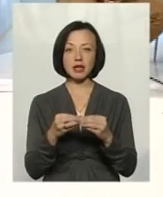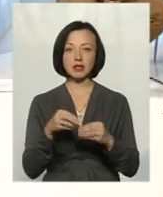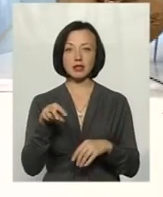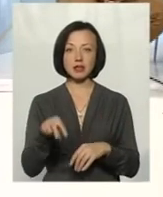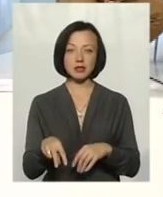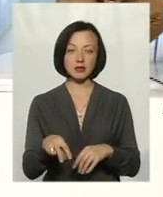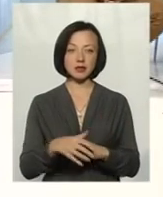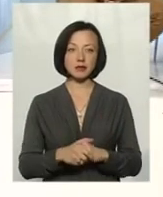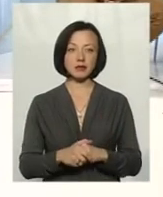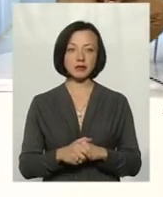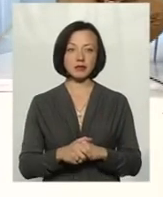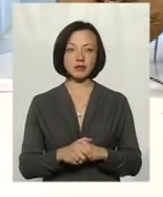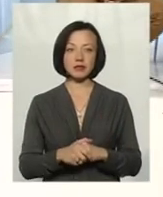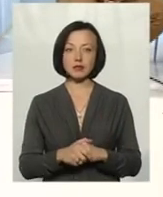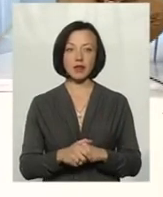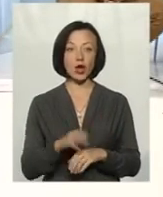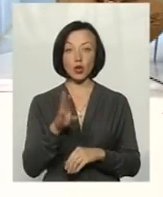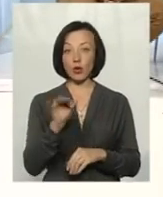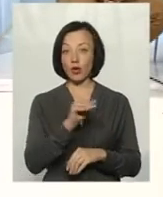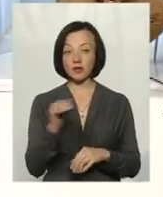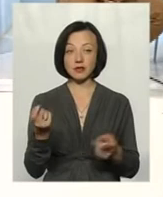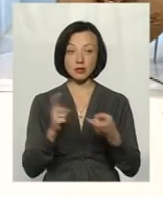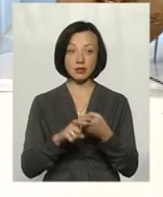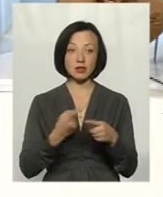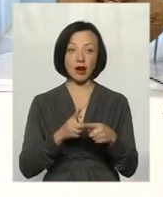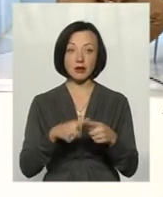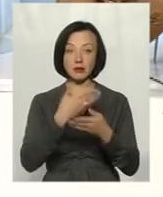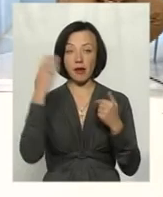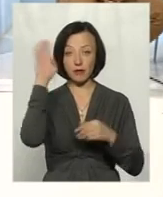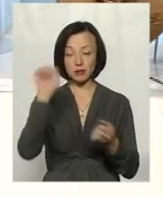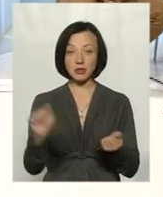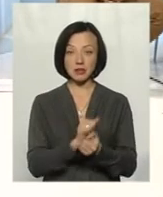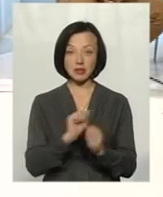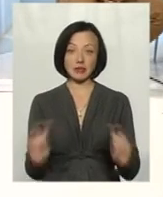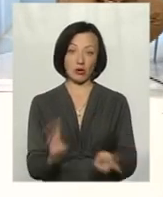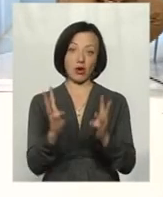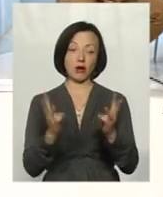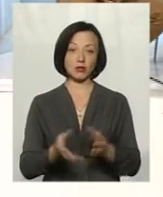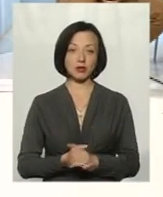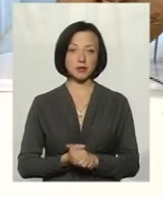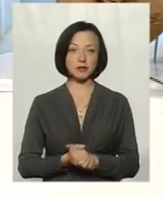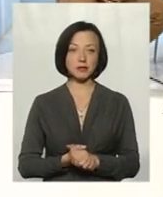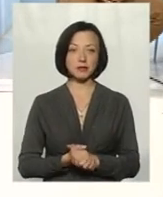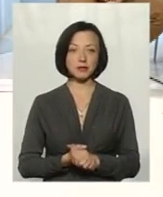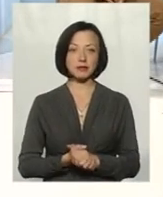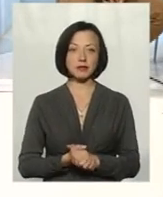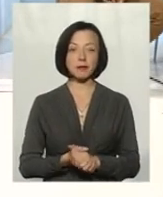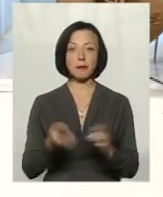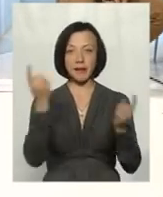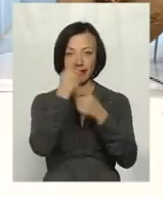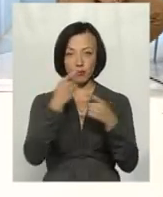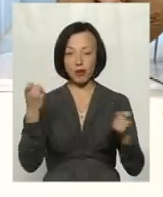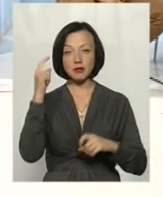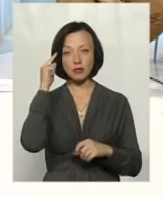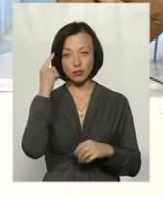води. Ось так. Ну і торфяники, з'ясово, що в них немає води, пересихають і загораються. Тобто інформація